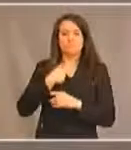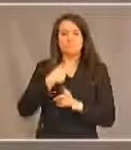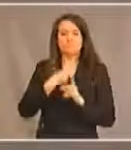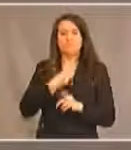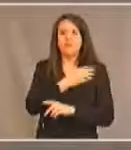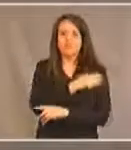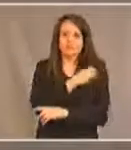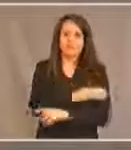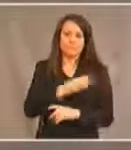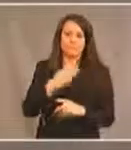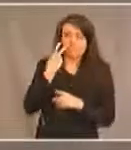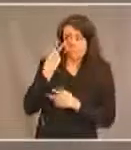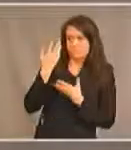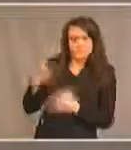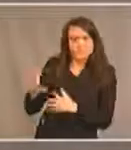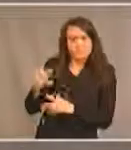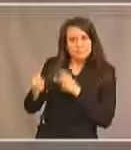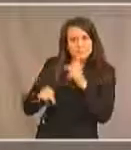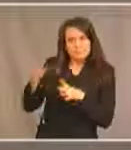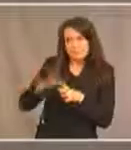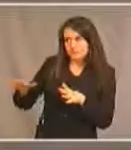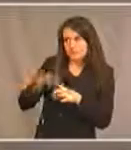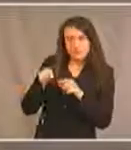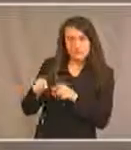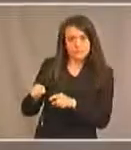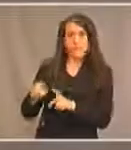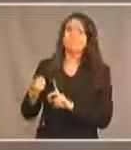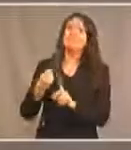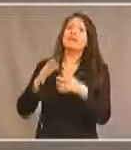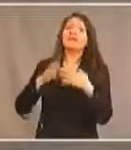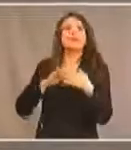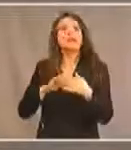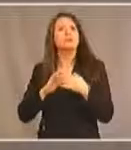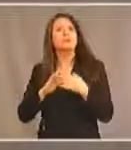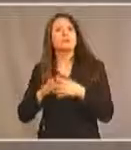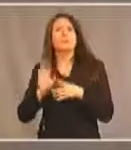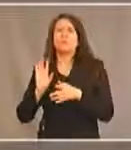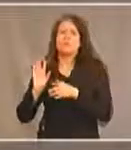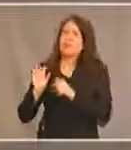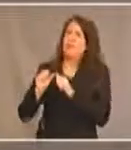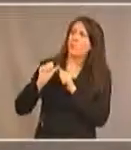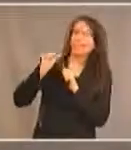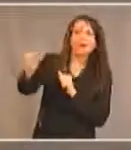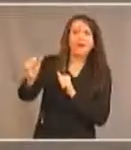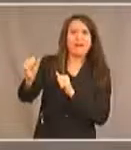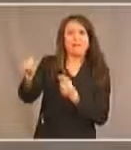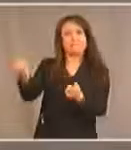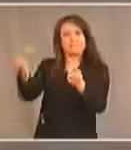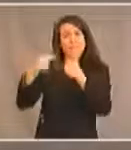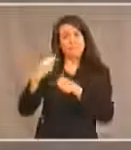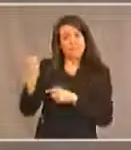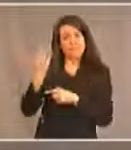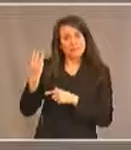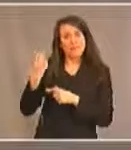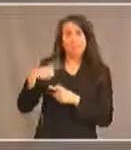et j'ai vu des gens qui viennent de communautés éloignées, qui viennent à Winnipeg